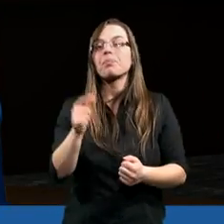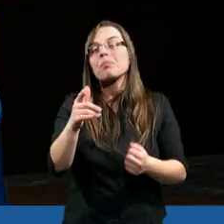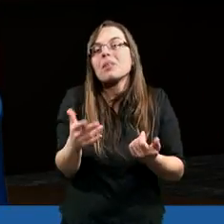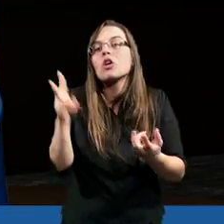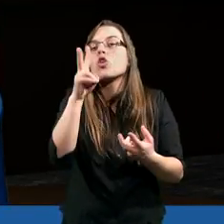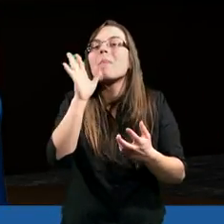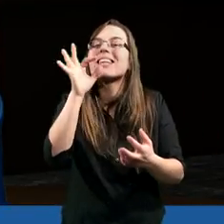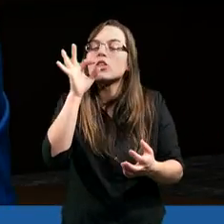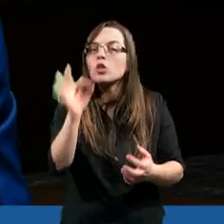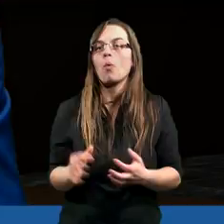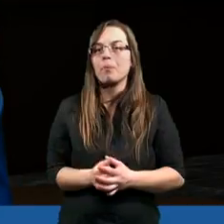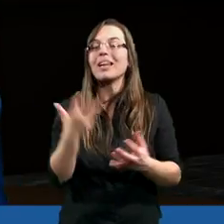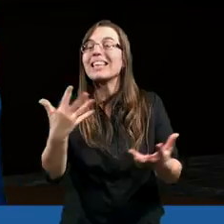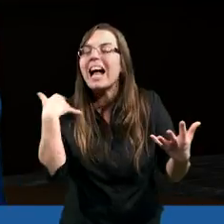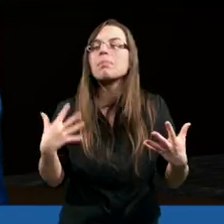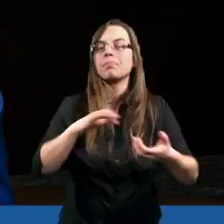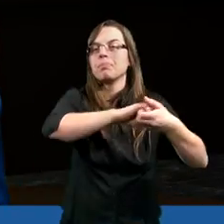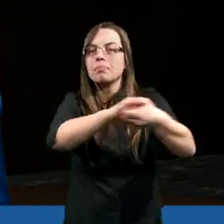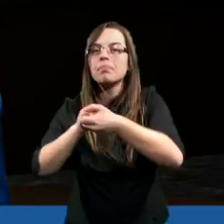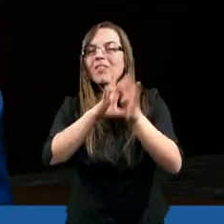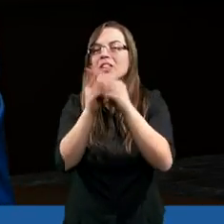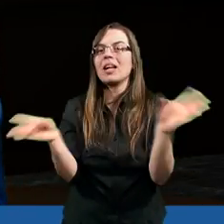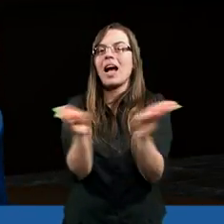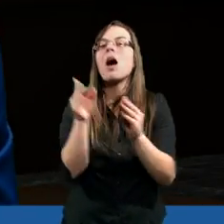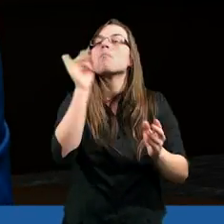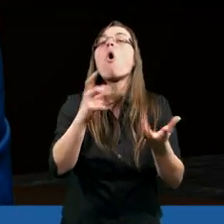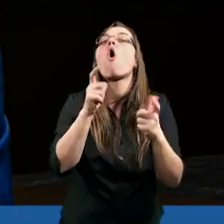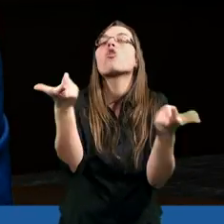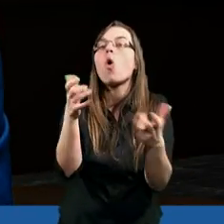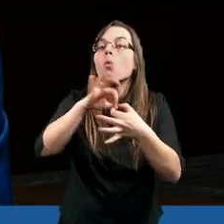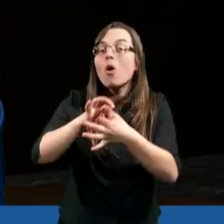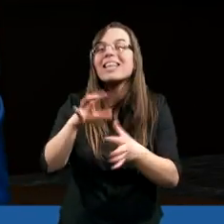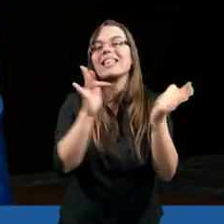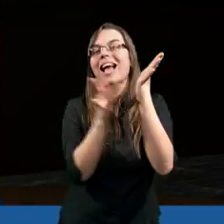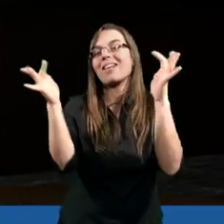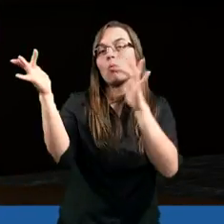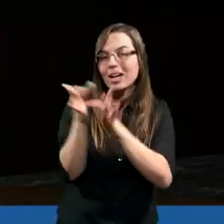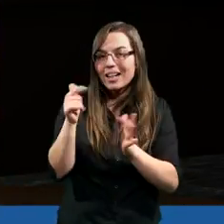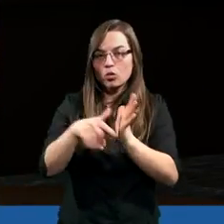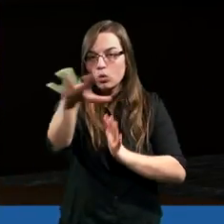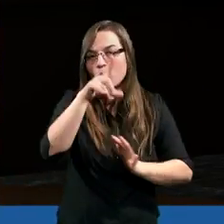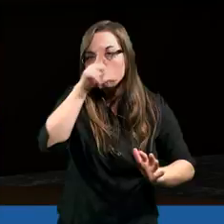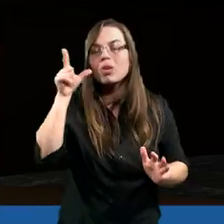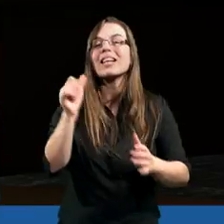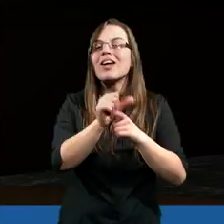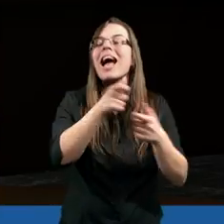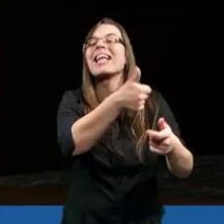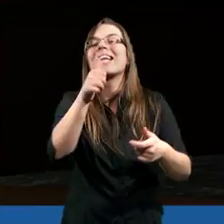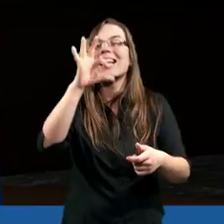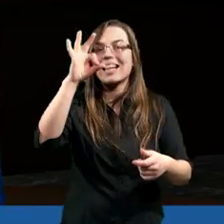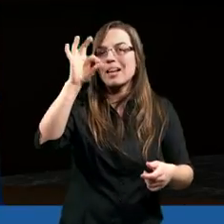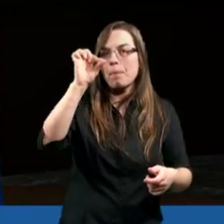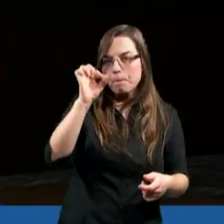zaszczytu, ale oni chcieli być razem. Dlaczego? Bo łączył ich Jezus Chrystus. Ten Jezus Chrystus był tym spoiwem, który